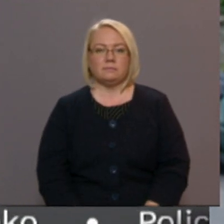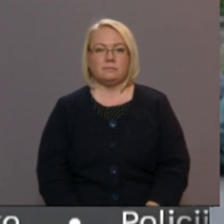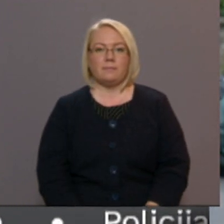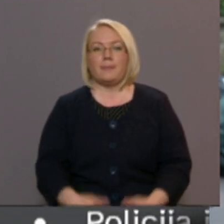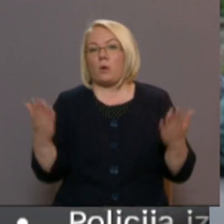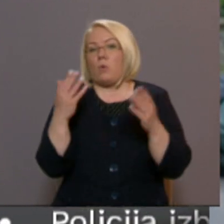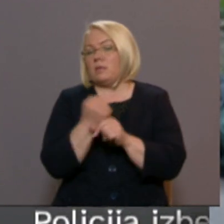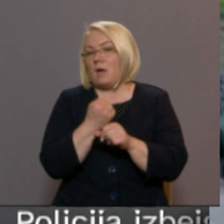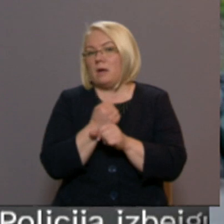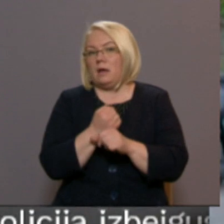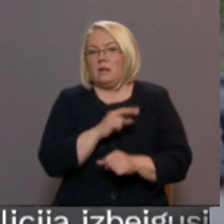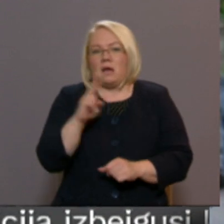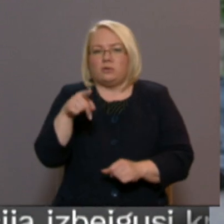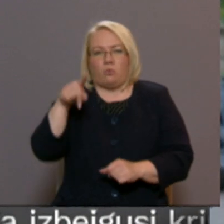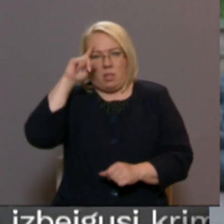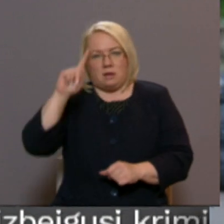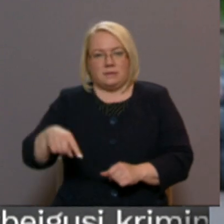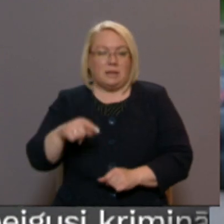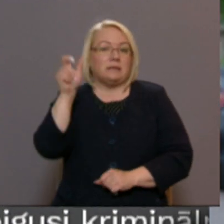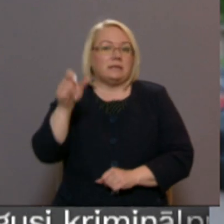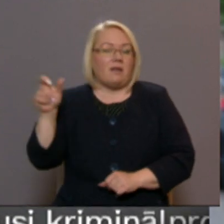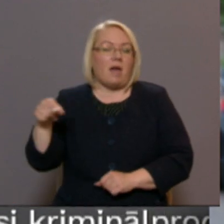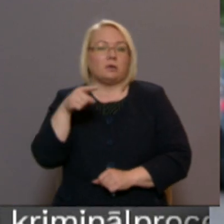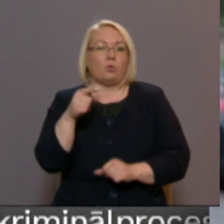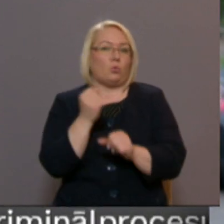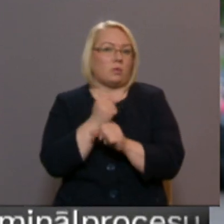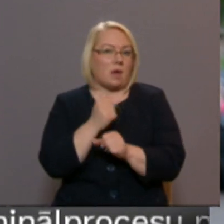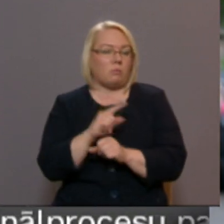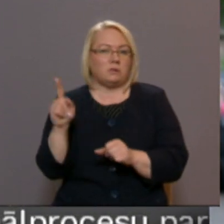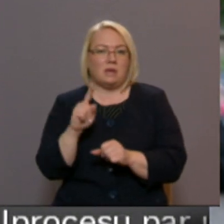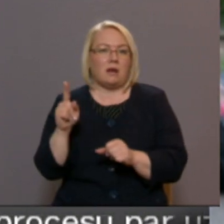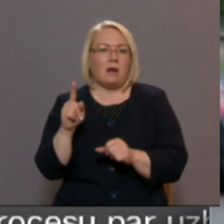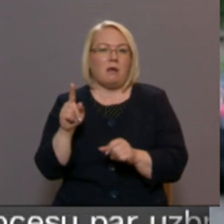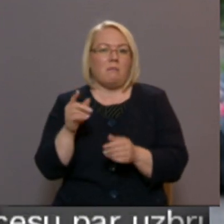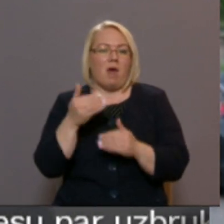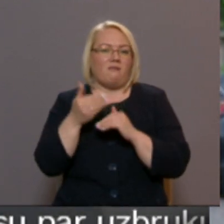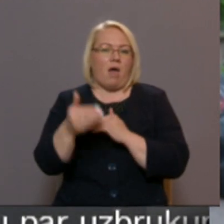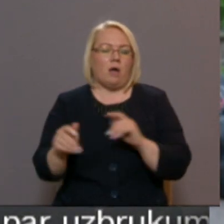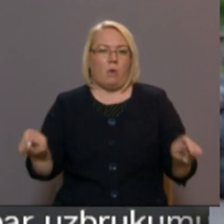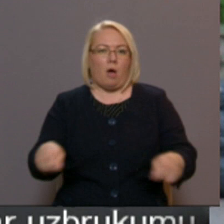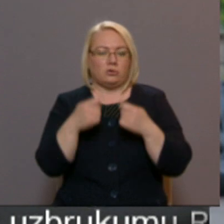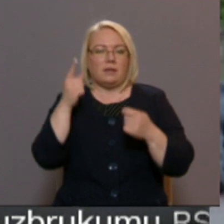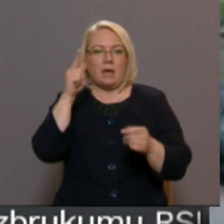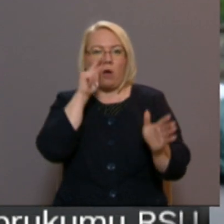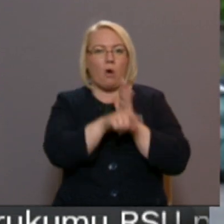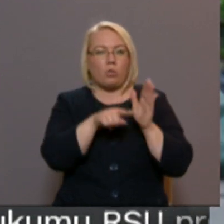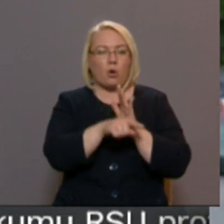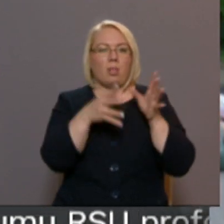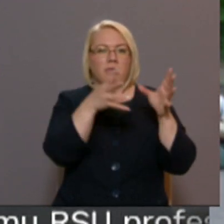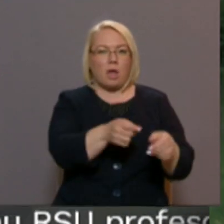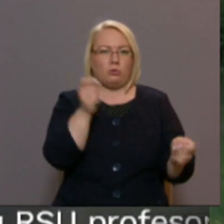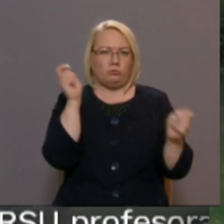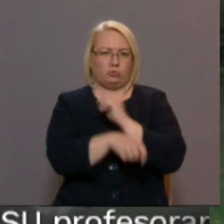Ko darīt? Kas to, lai zina? Cilvēkus, kas ar to nodarbojas, ir par vēlu audzināt. Tikai kontrole, kert un sodīt.